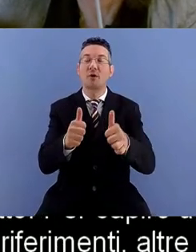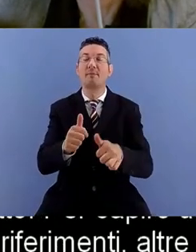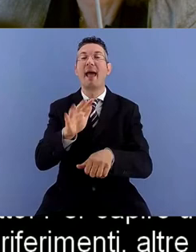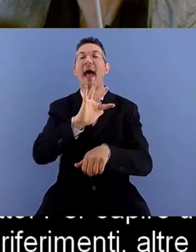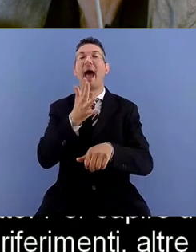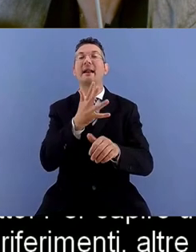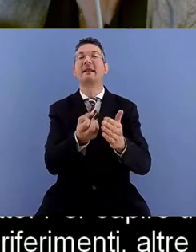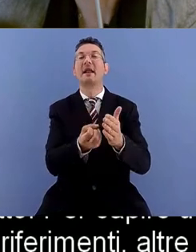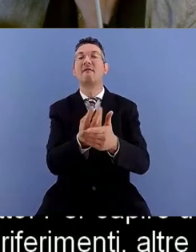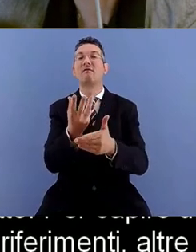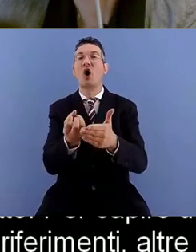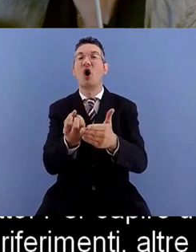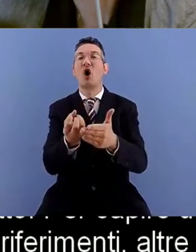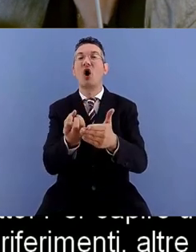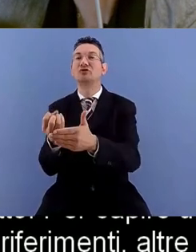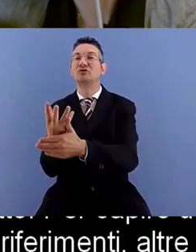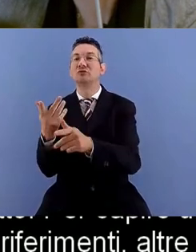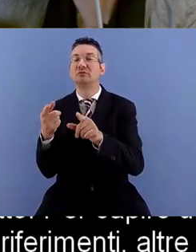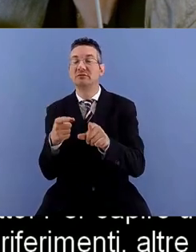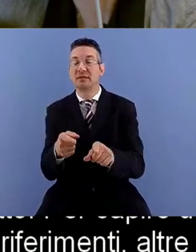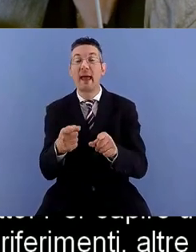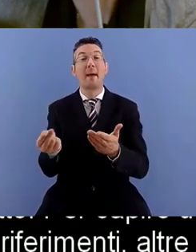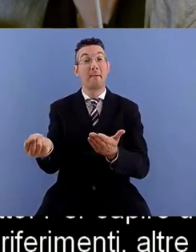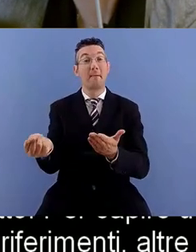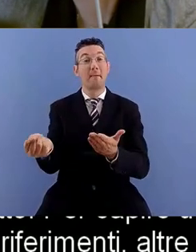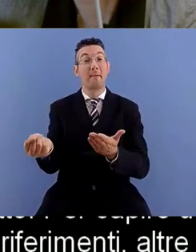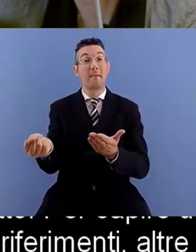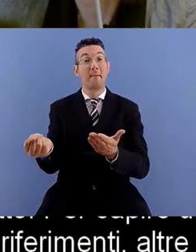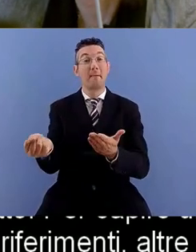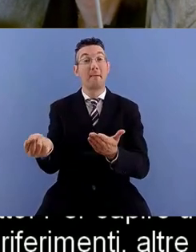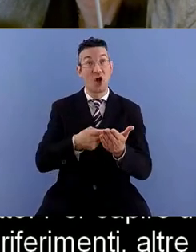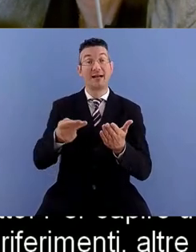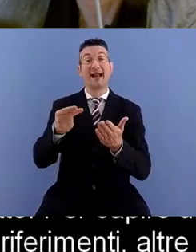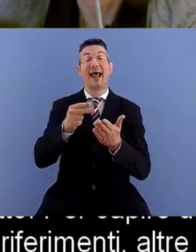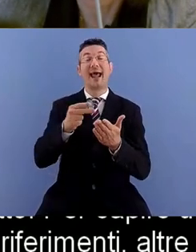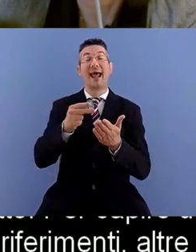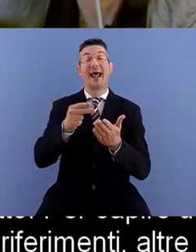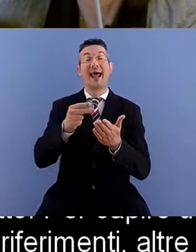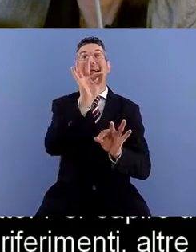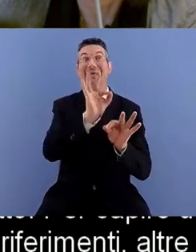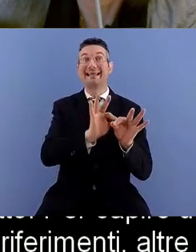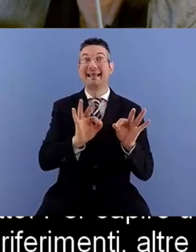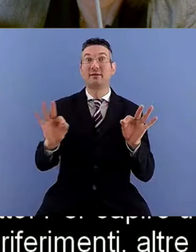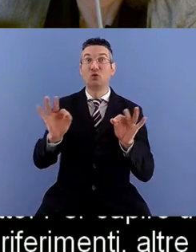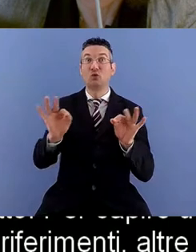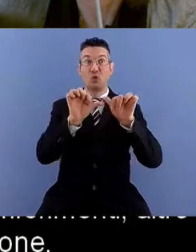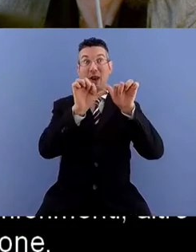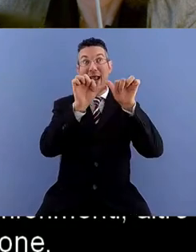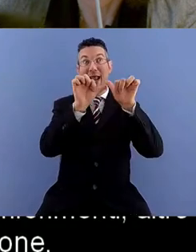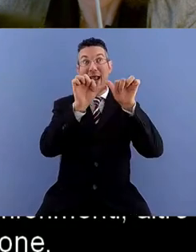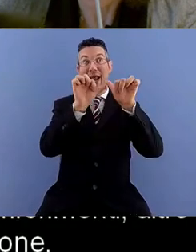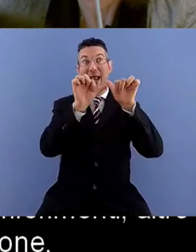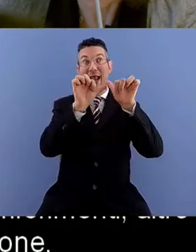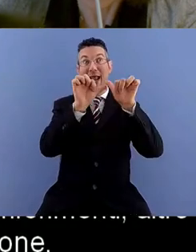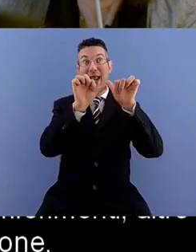specifico della progettazione nell'architettura nel design che insomma è il mio è il mio settore di